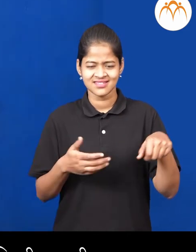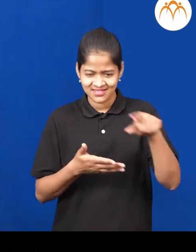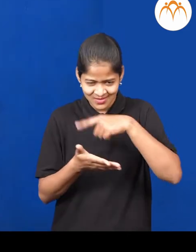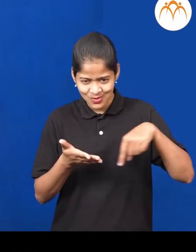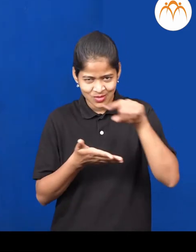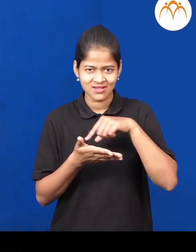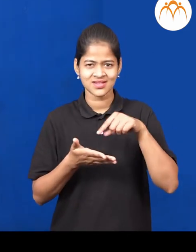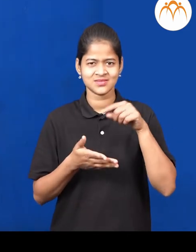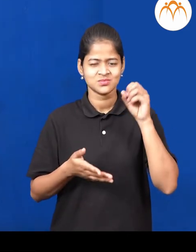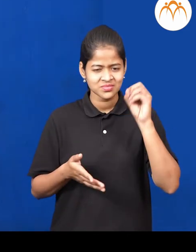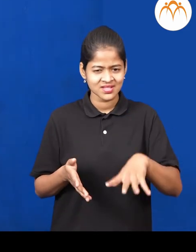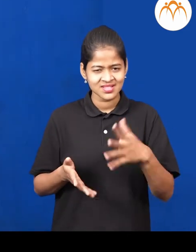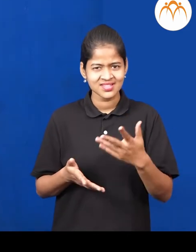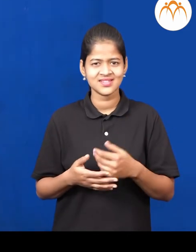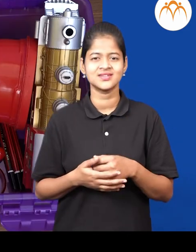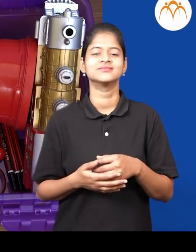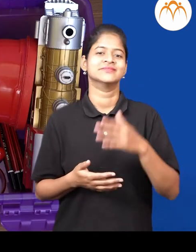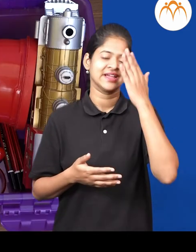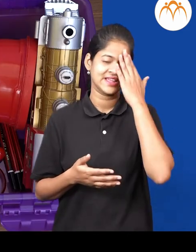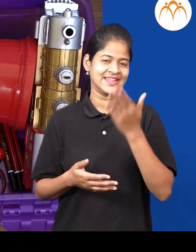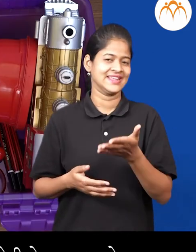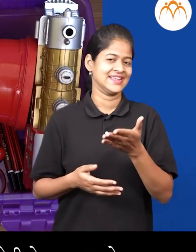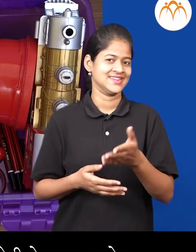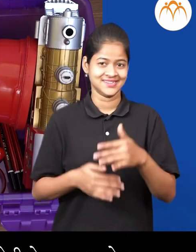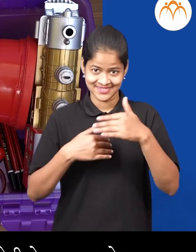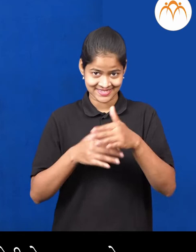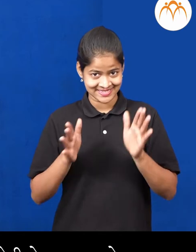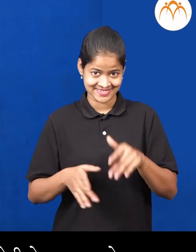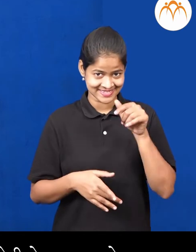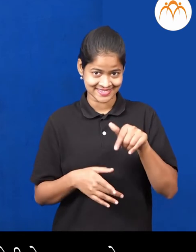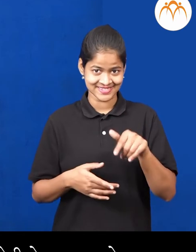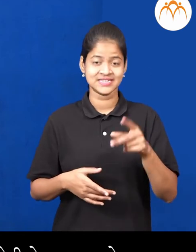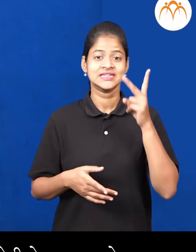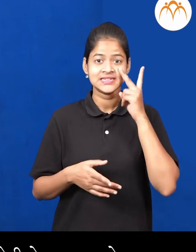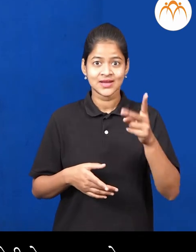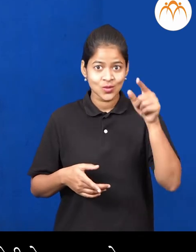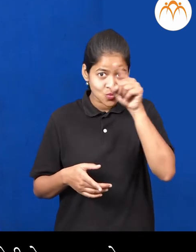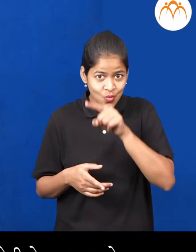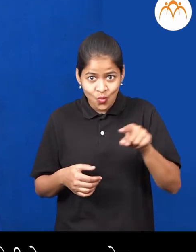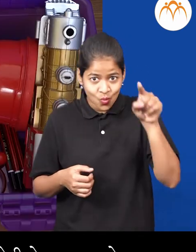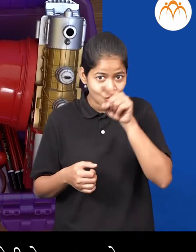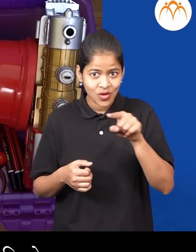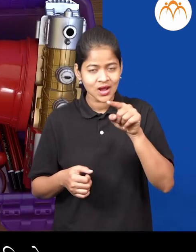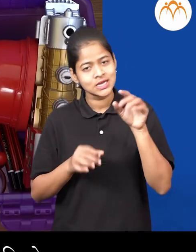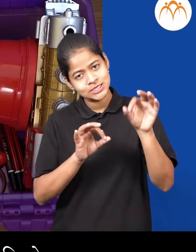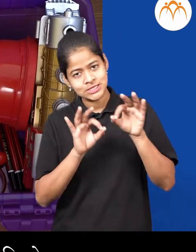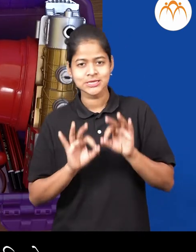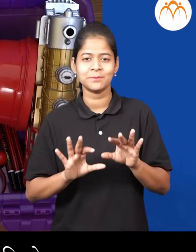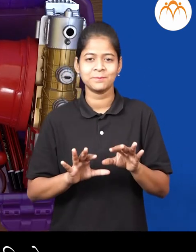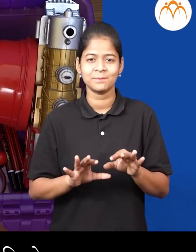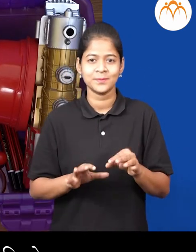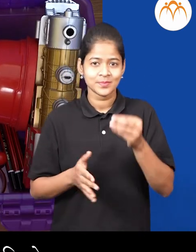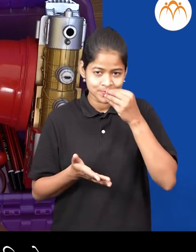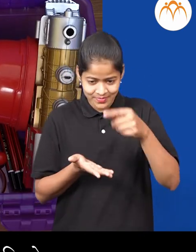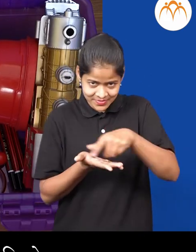अगर आई मैं याद बहाट ना सग्रा वर्तु आशार्खा दिशनारे गोश्टी ठेवलेट ही ताठली